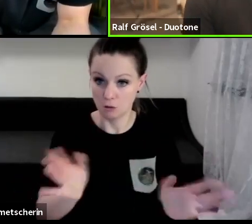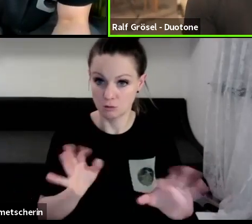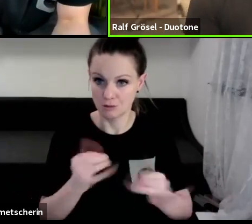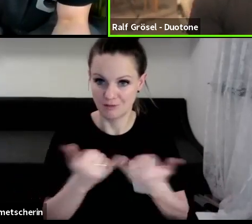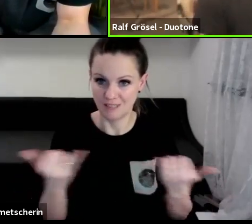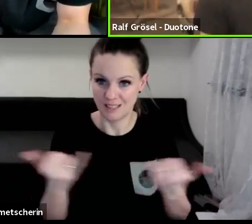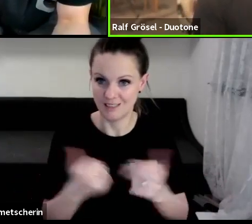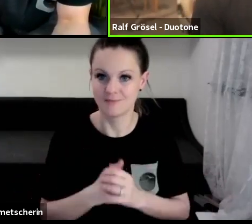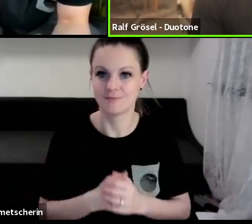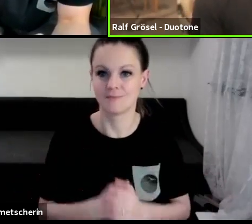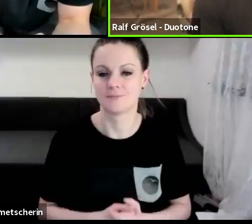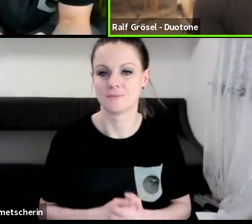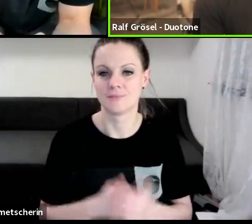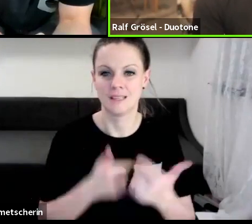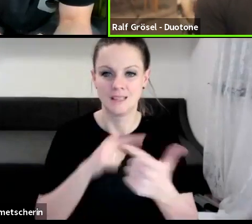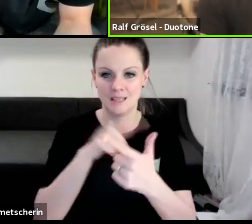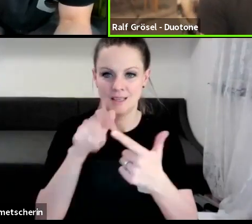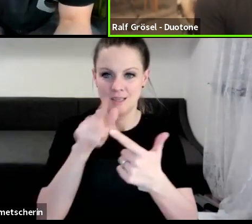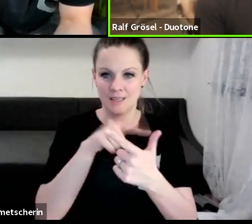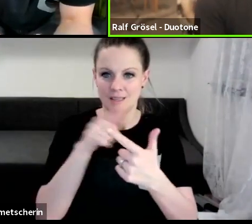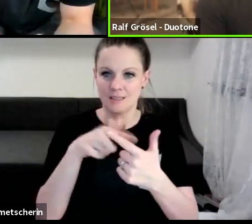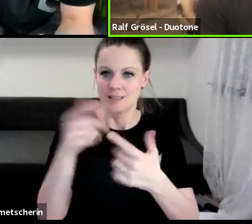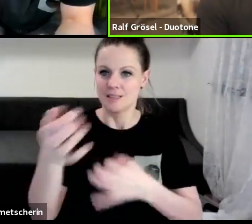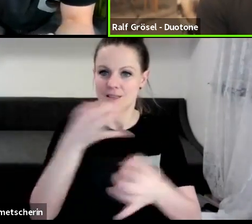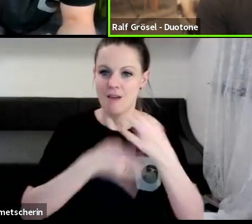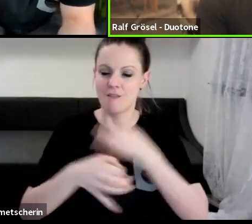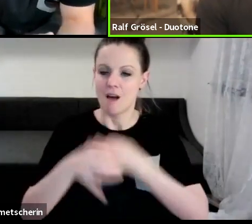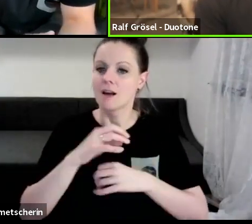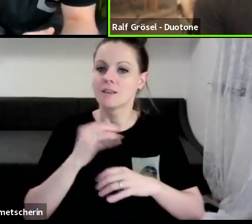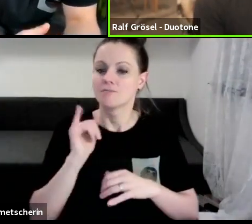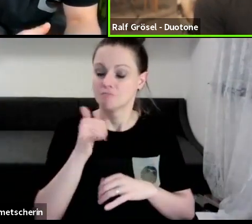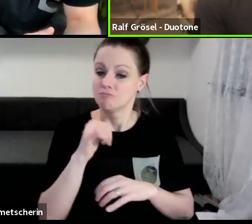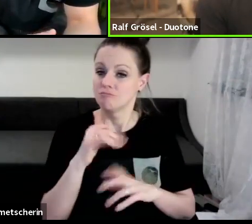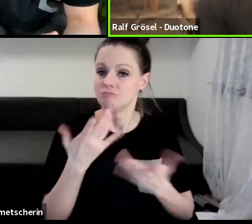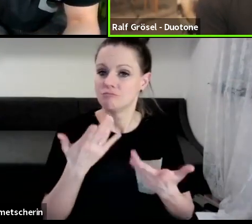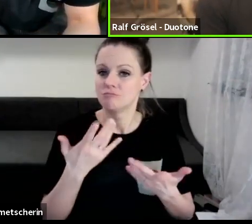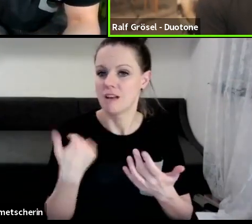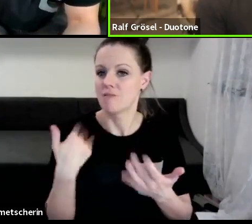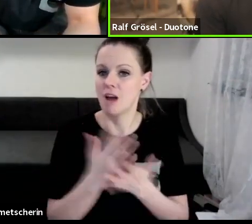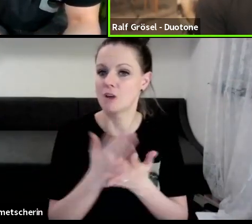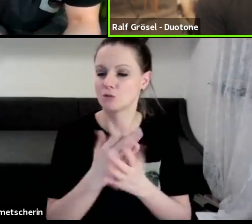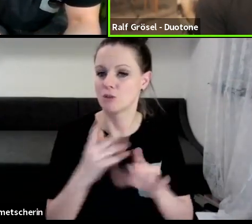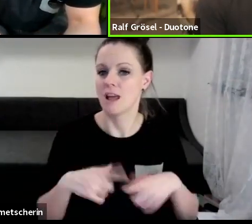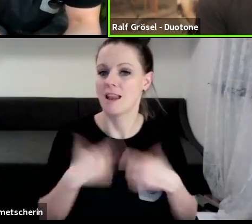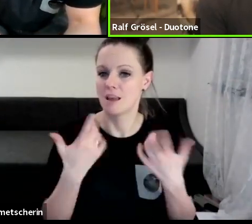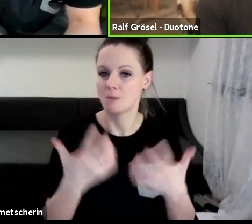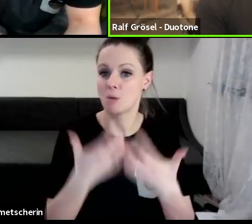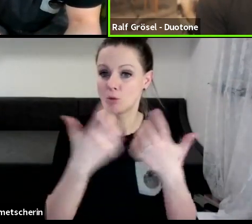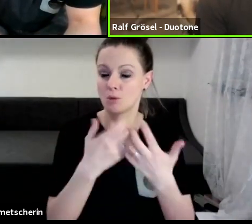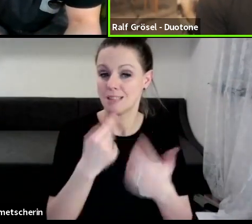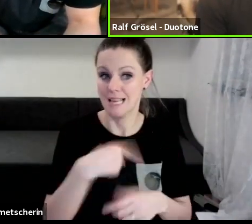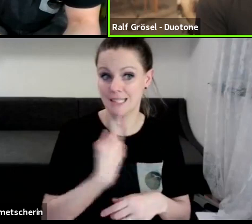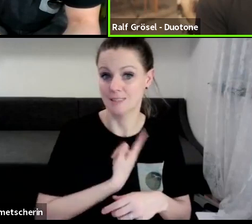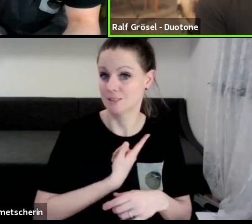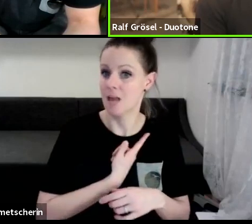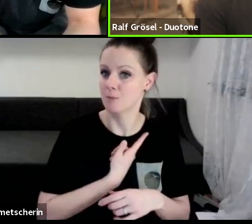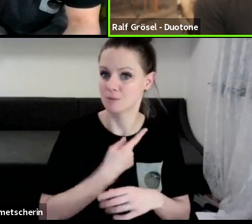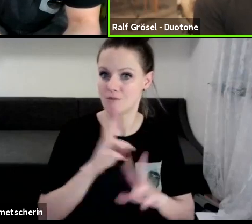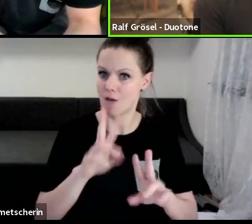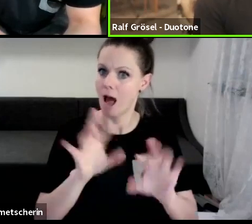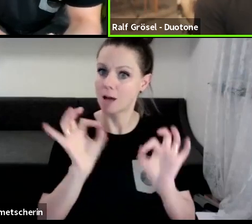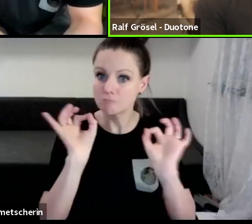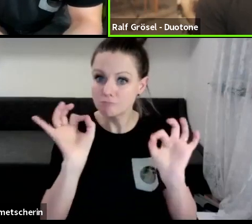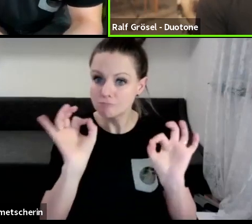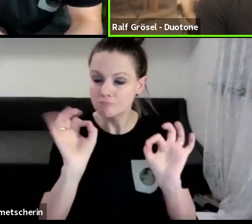Also die zwei Fragen. Grundsätzlich, ja, es kam auch schon vor, dass Produkte, die ich für sehr, sehr gut empfunden habe, tatsächlich nicht gekommen